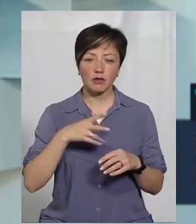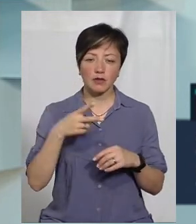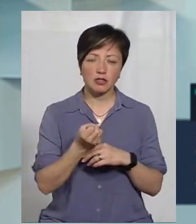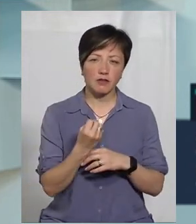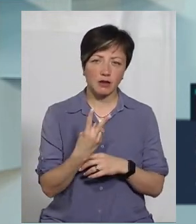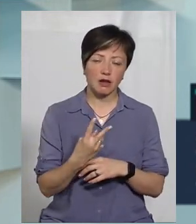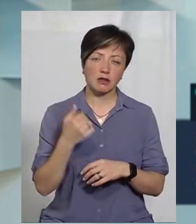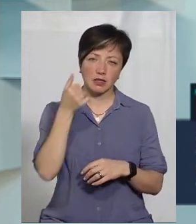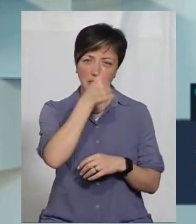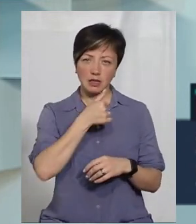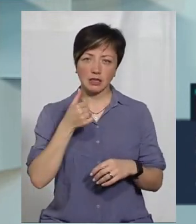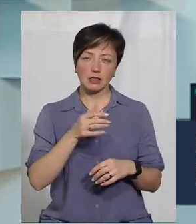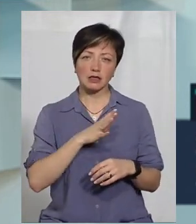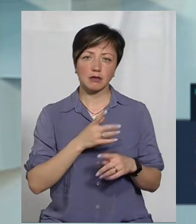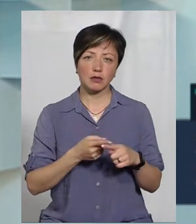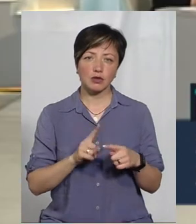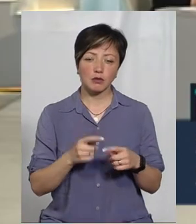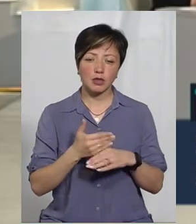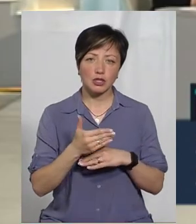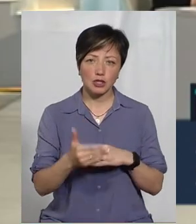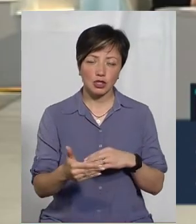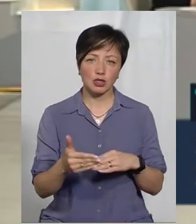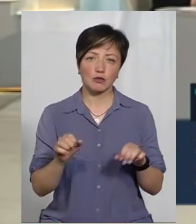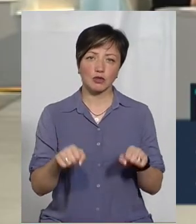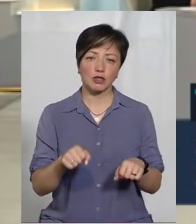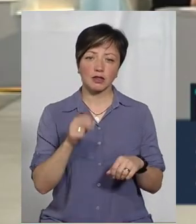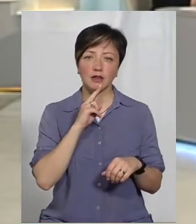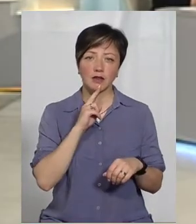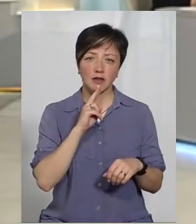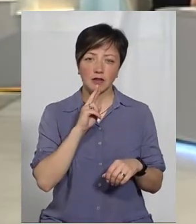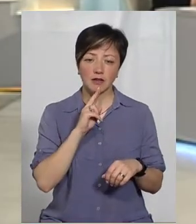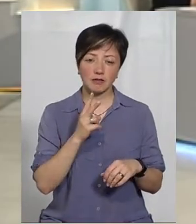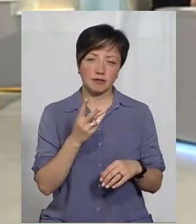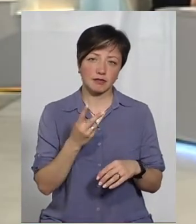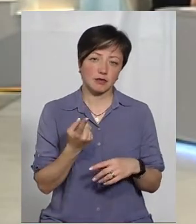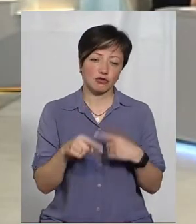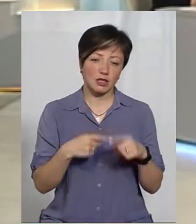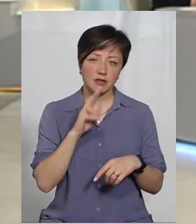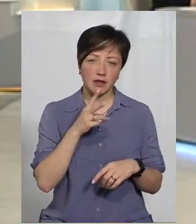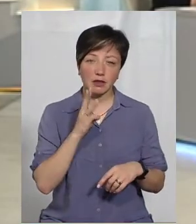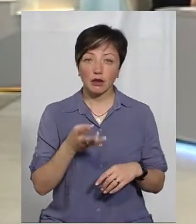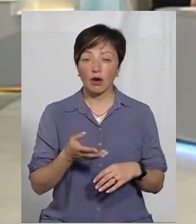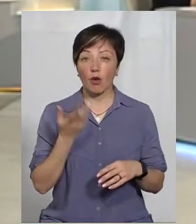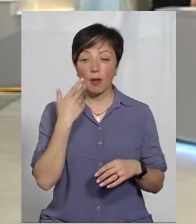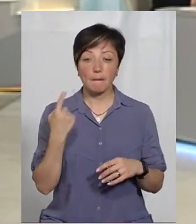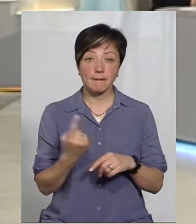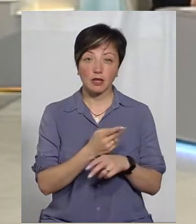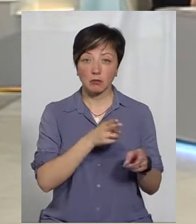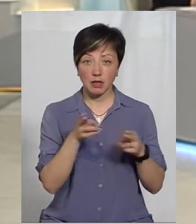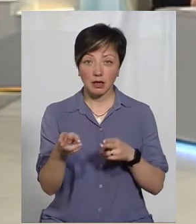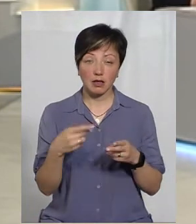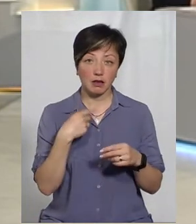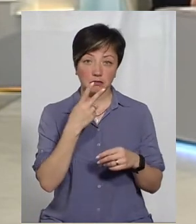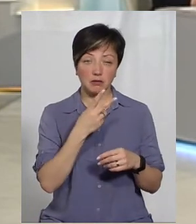і 12-й рік, це був і трошки пізніше, може років 2-3 після того. Тому що коли ми вперше приїхали туди,